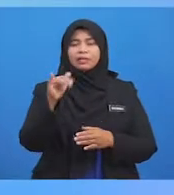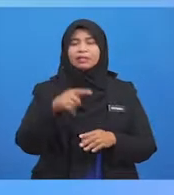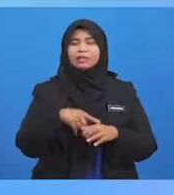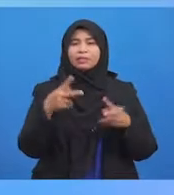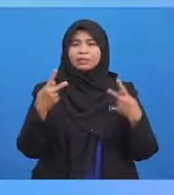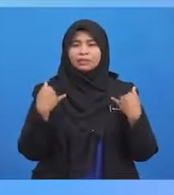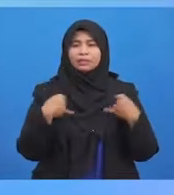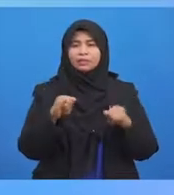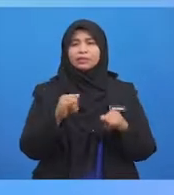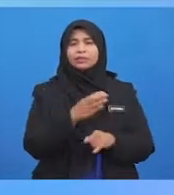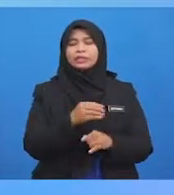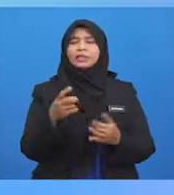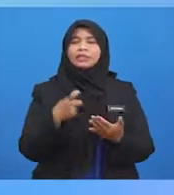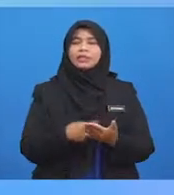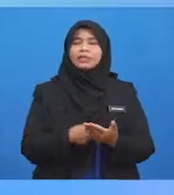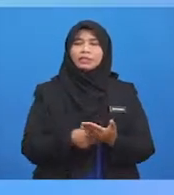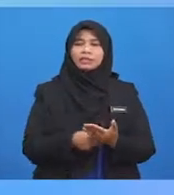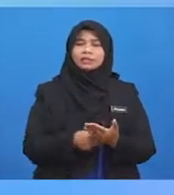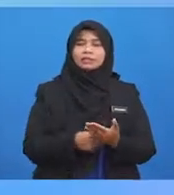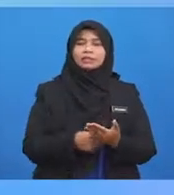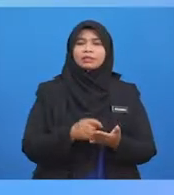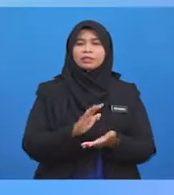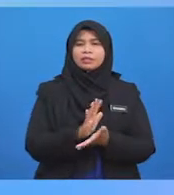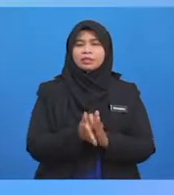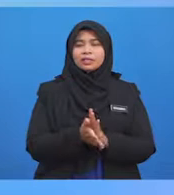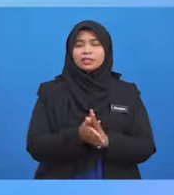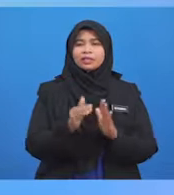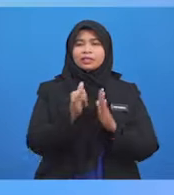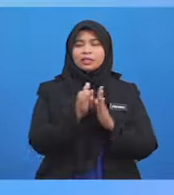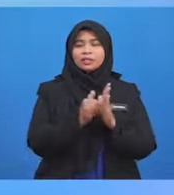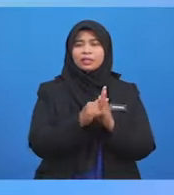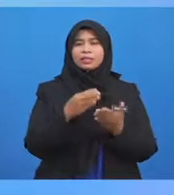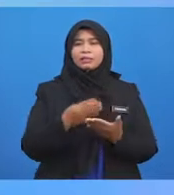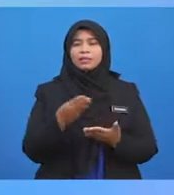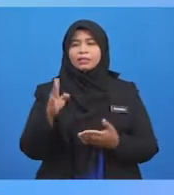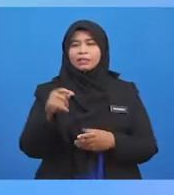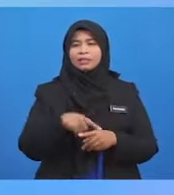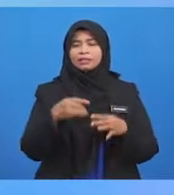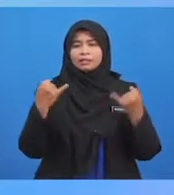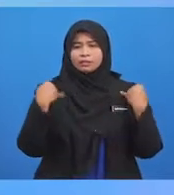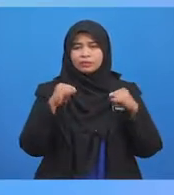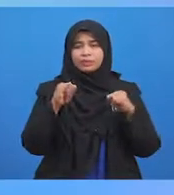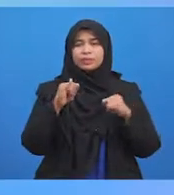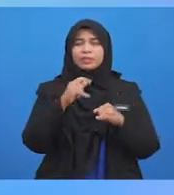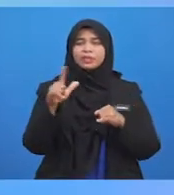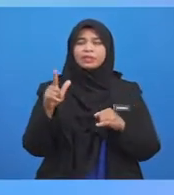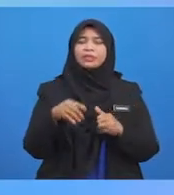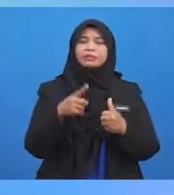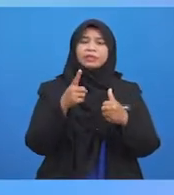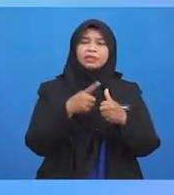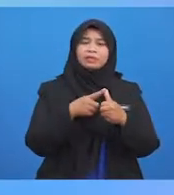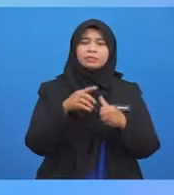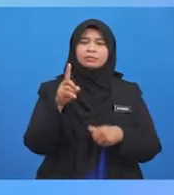Dan harganya Justru Syarat barang yang dijual ialah Pertama Mestilah